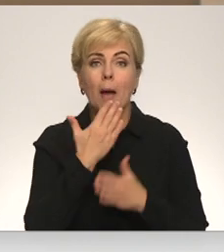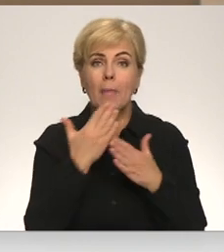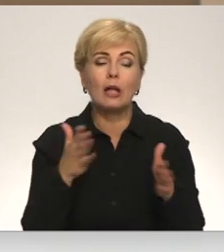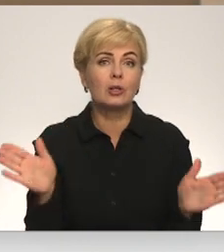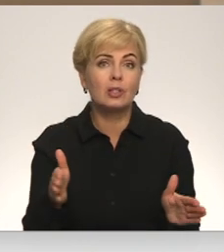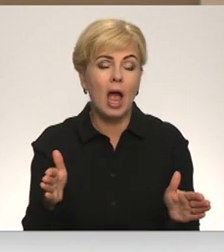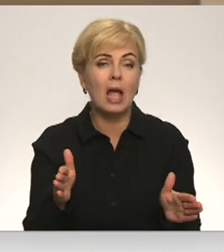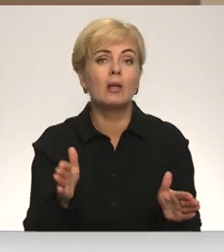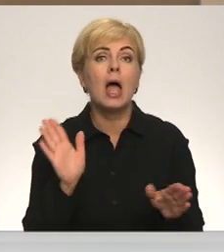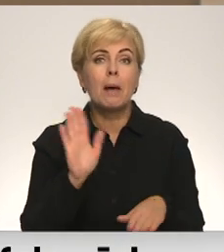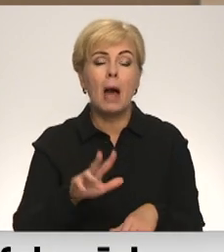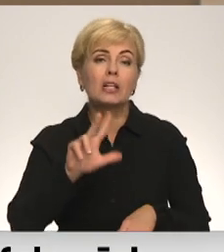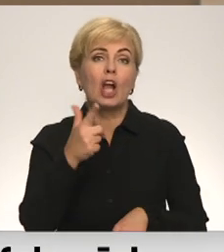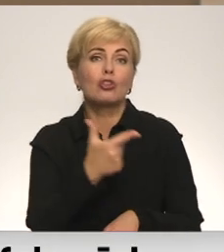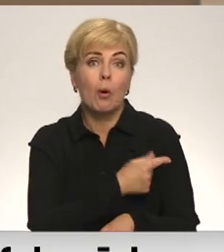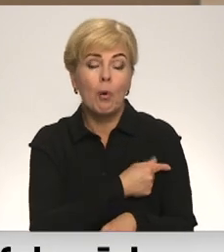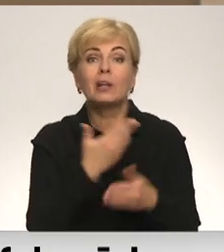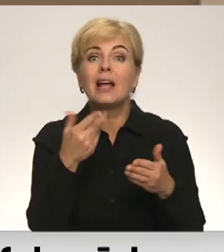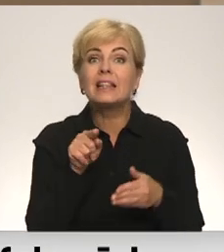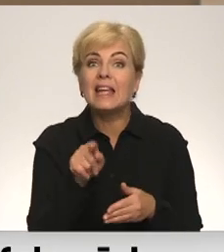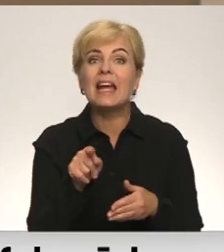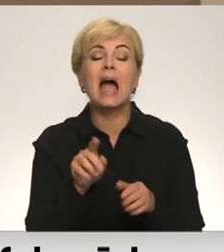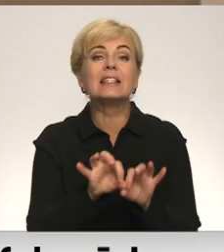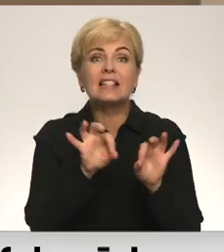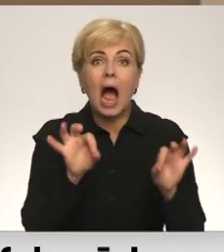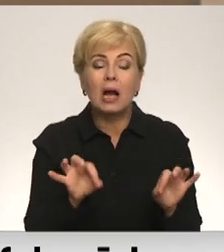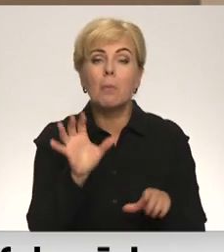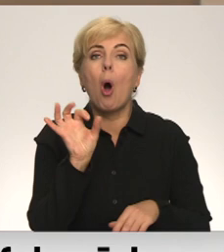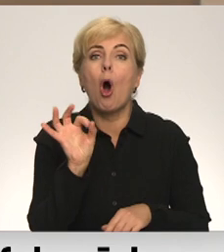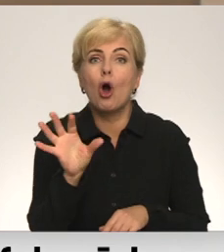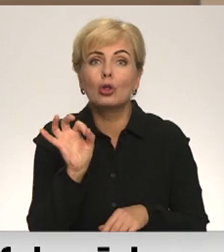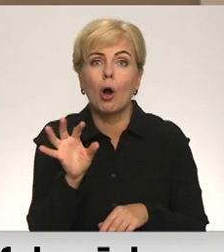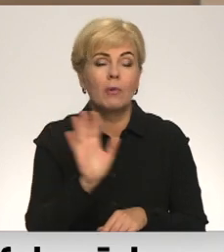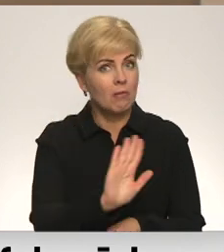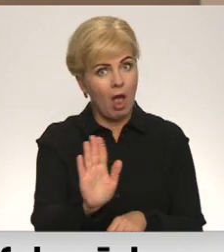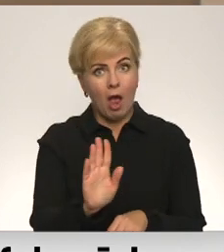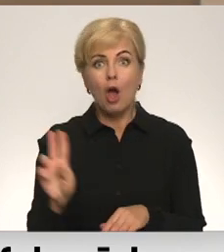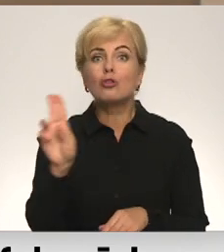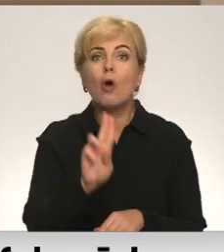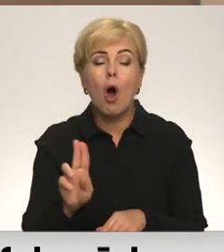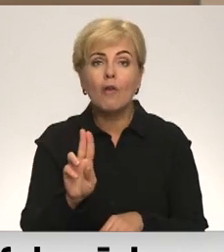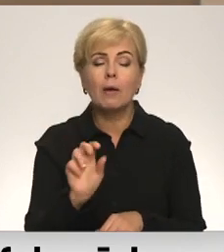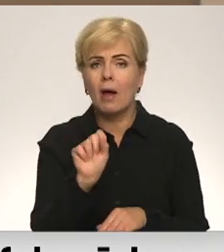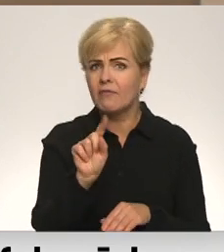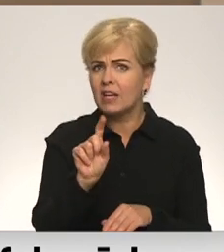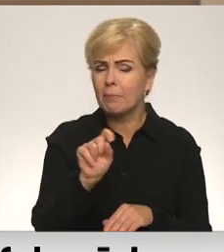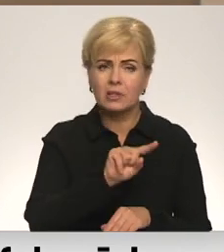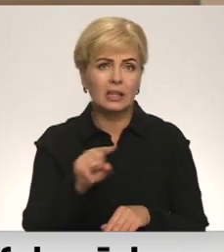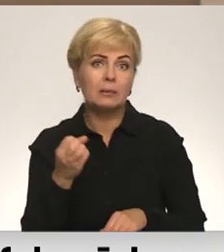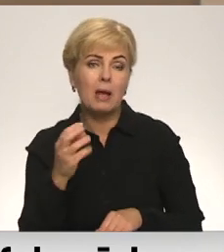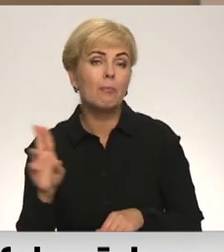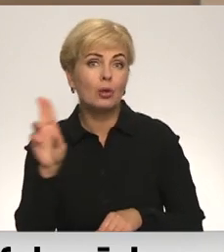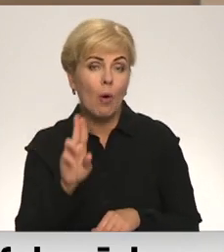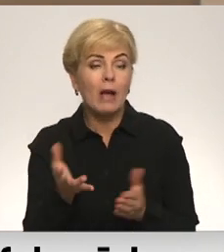revakcināciju un mēs sākām tikai no 11. vai 15. novembra